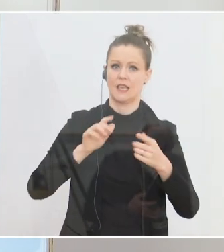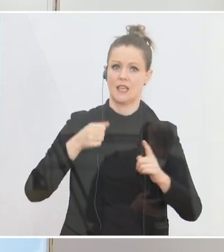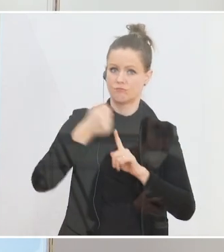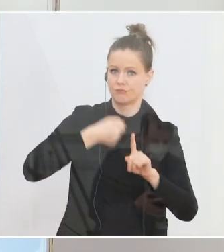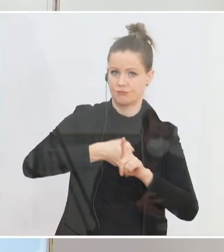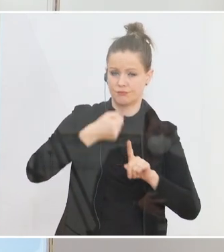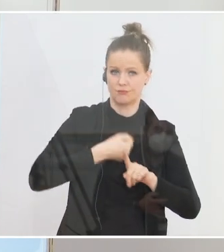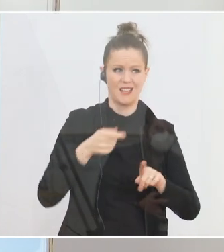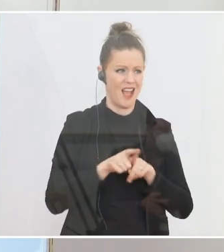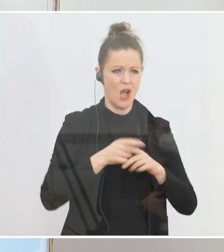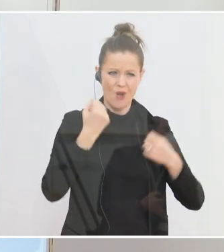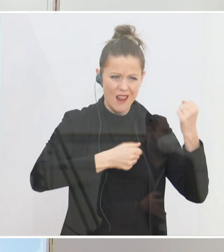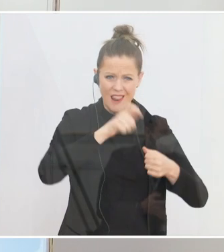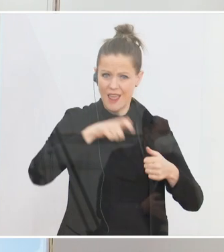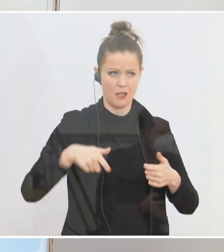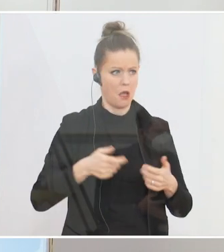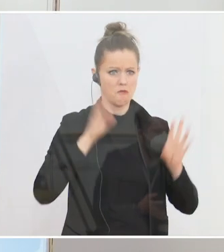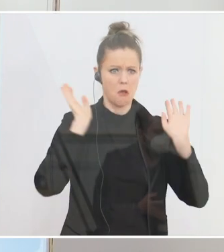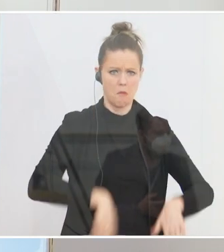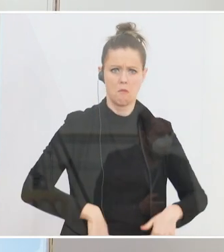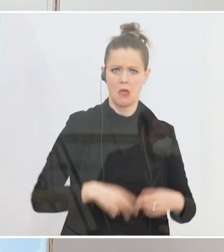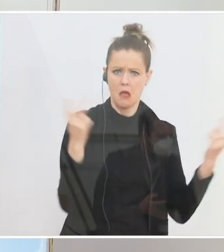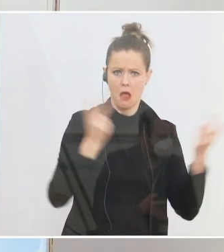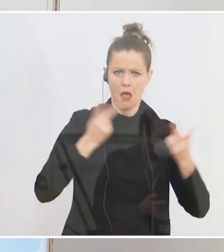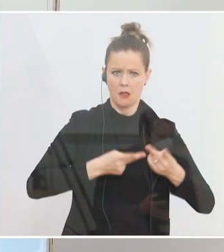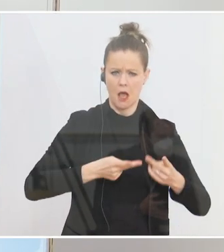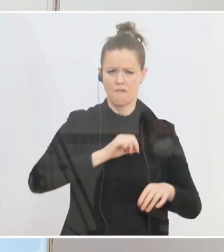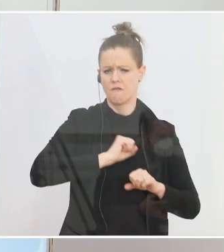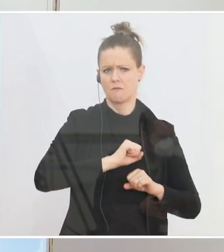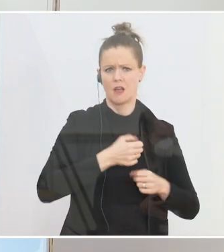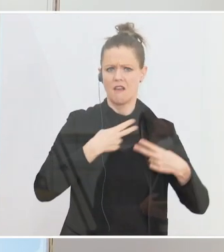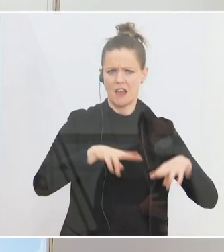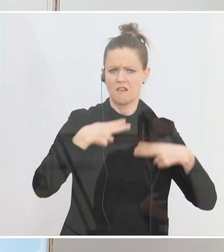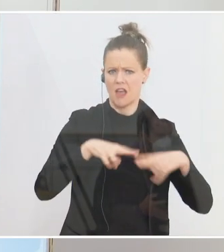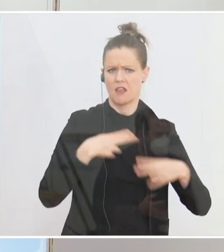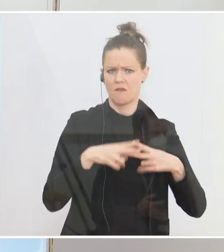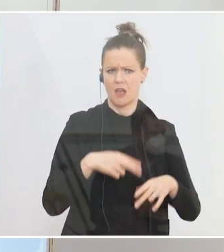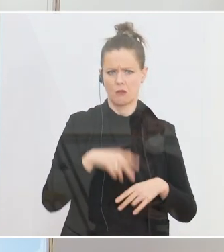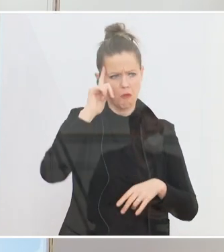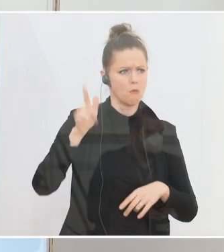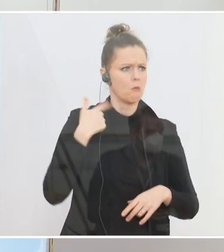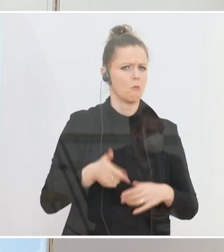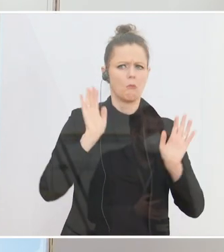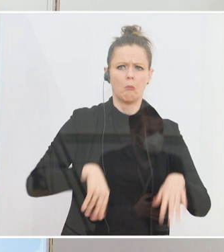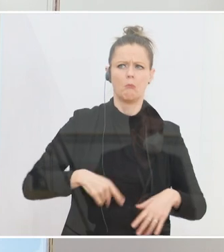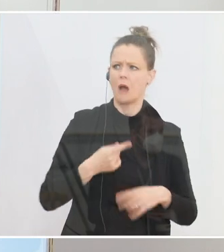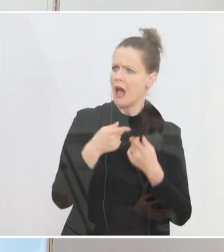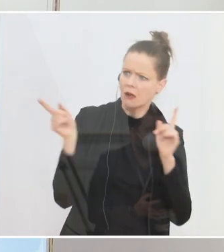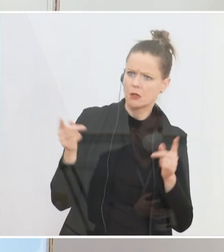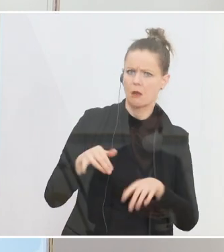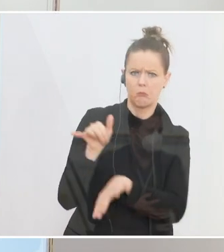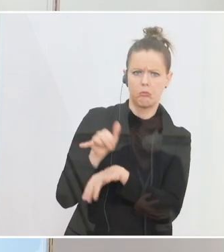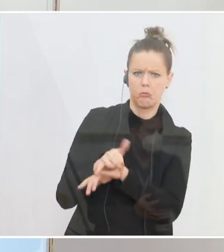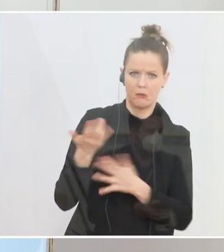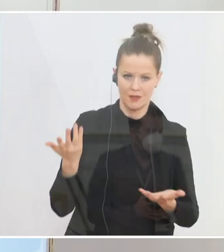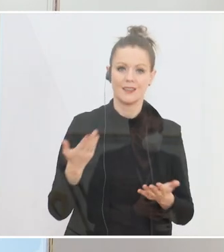vorgehen, der völlig unbelehrbar und rücksichtslos uns alle gefährdet, mit höheren Strafen, mit einem längeren Führerscheinentzug und in letzter Konsequenz auch mit der